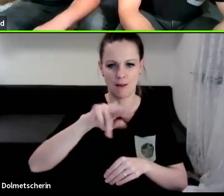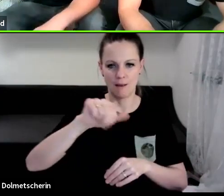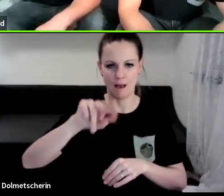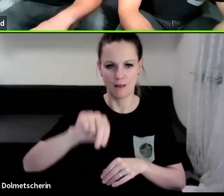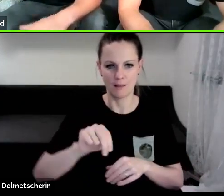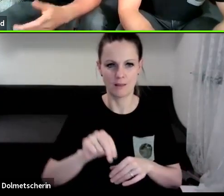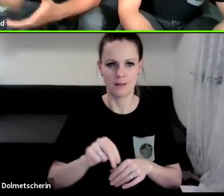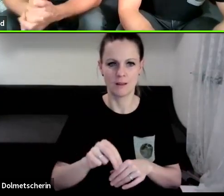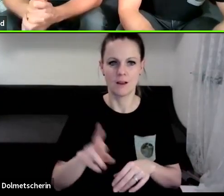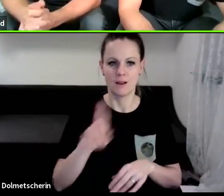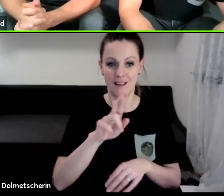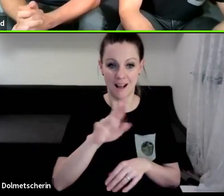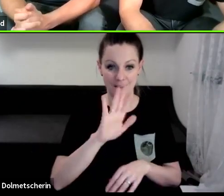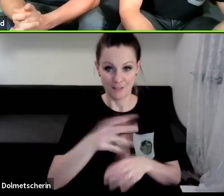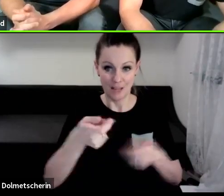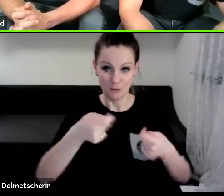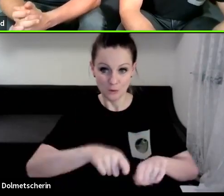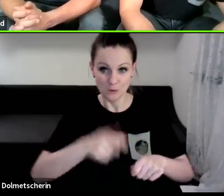Ralf, dein Schlusswort noch?